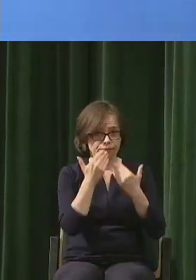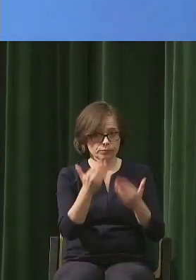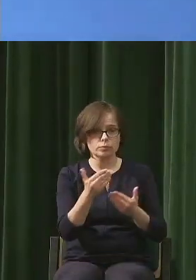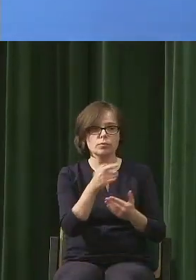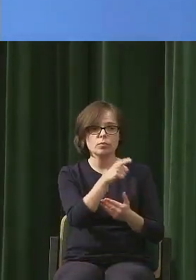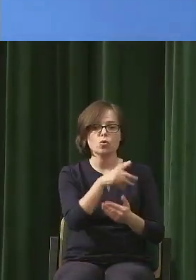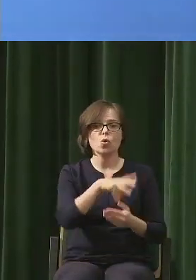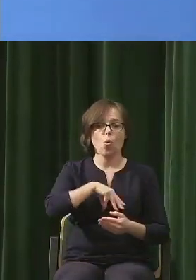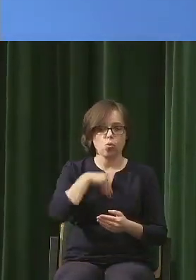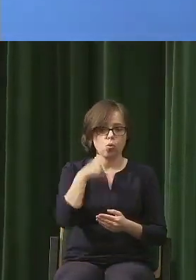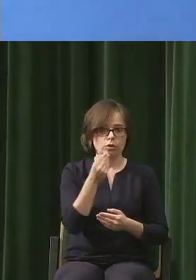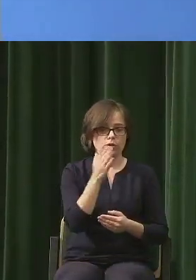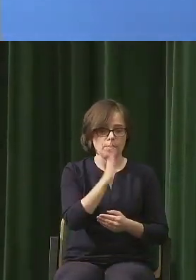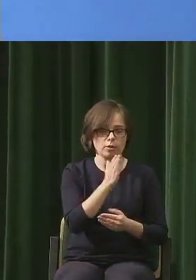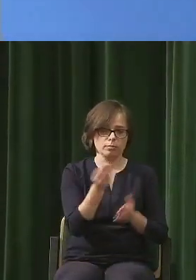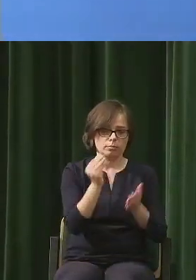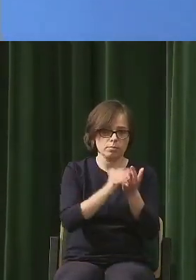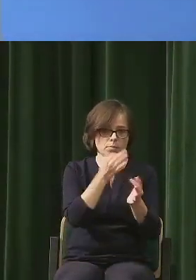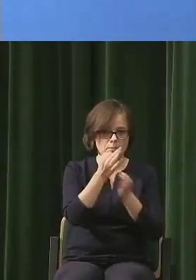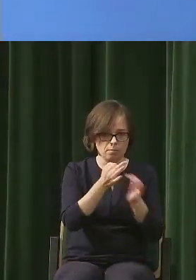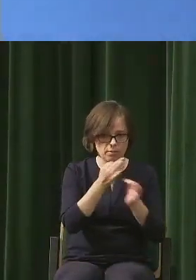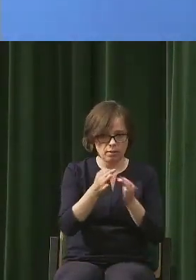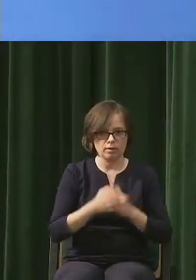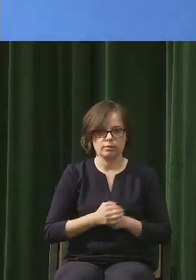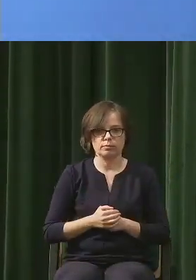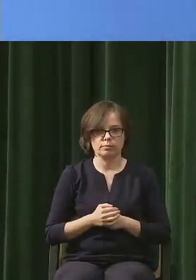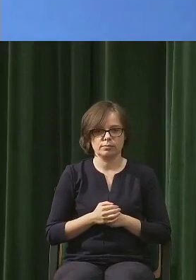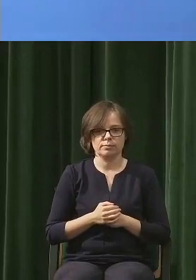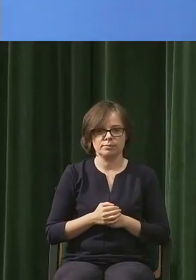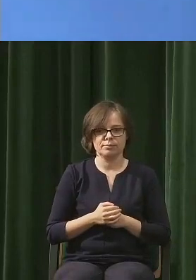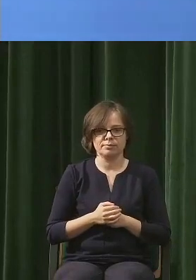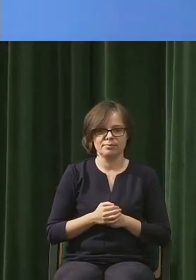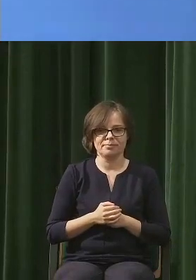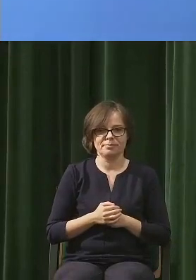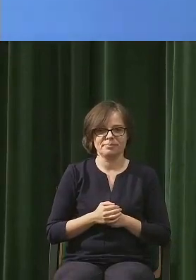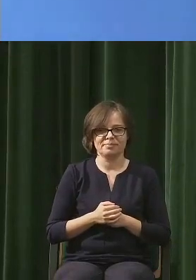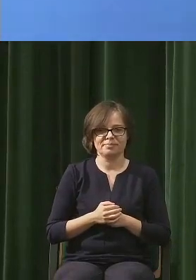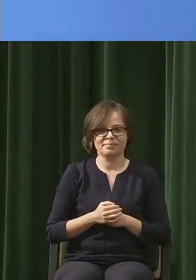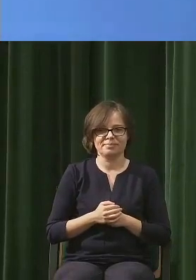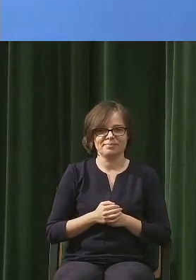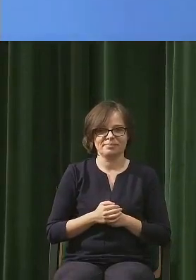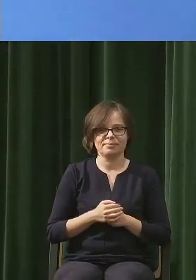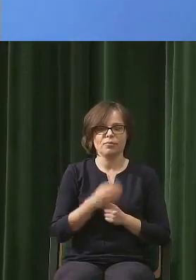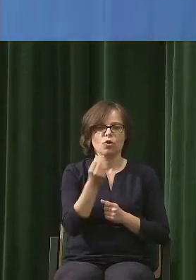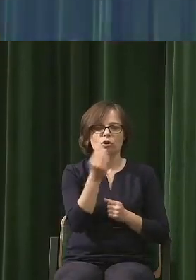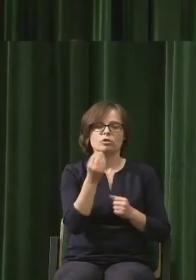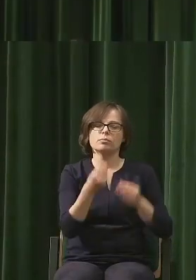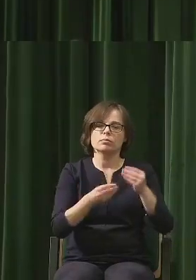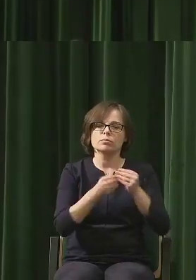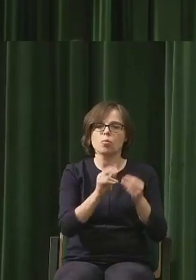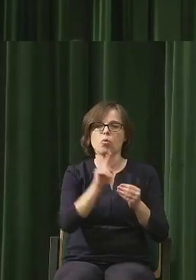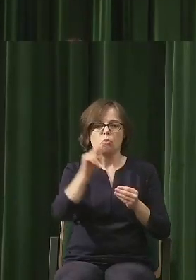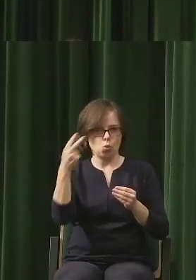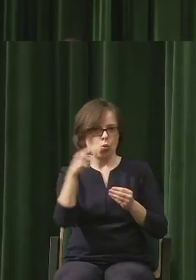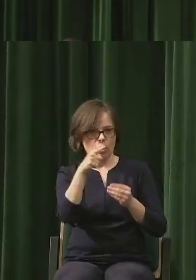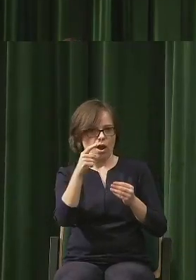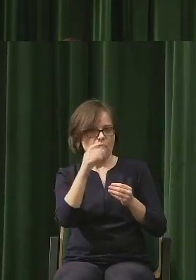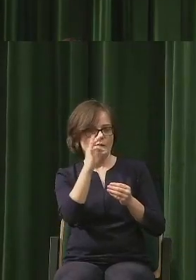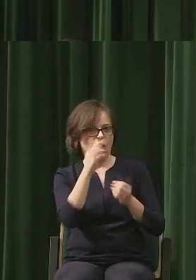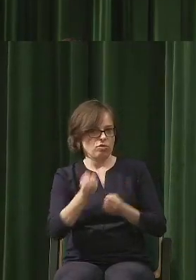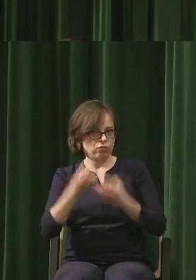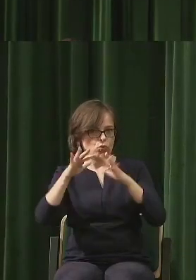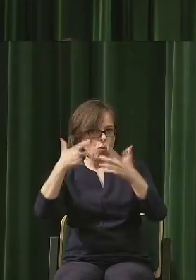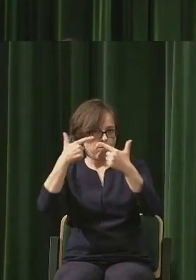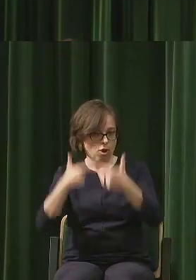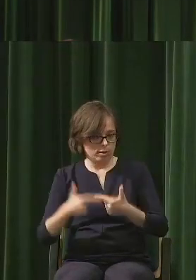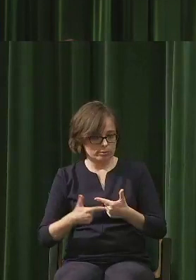dopytywać też właśnie o aspekcie tej drugiej, drugiego filaru pani aktywności, czyli poezji, ale to za chwilę może, bo